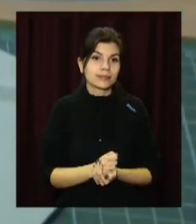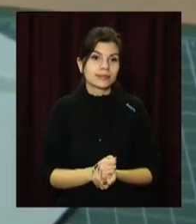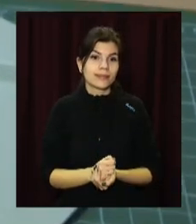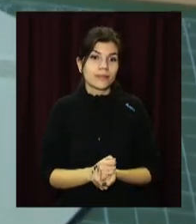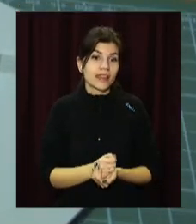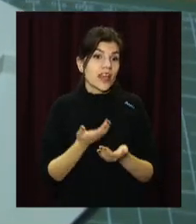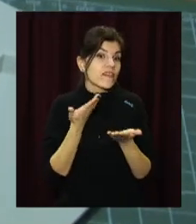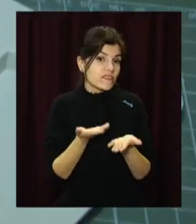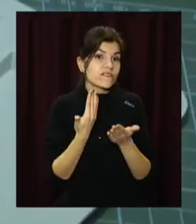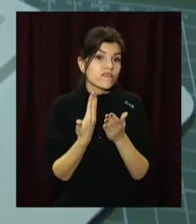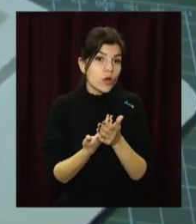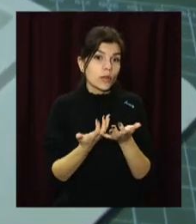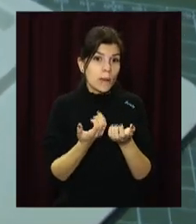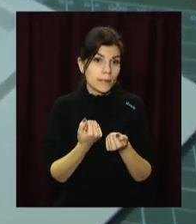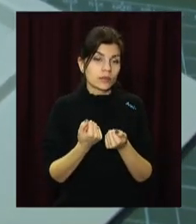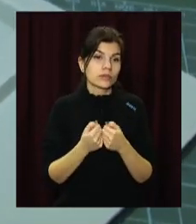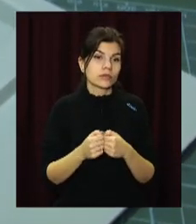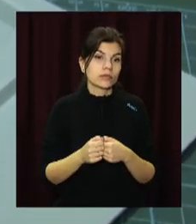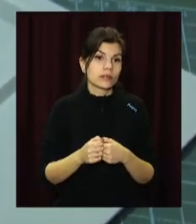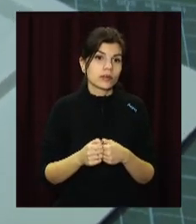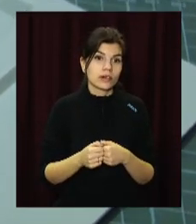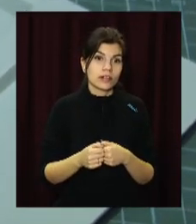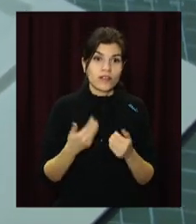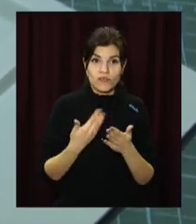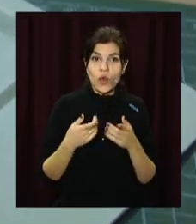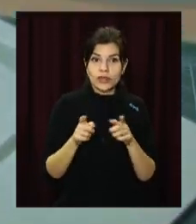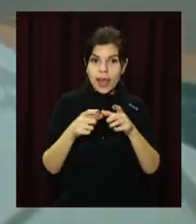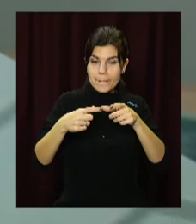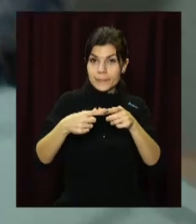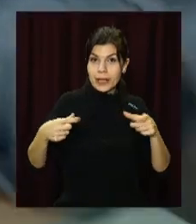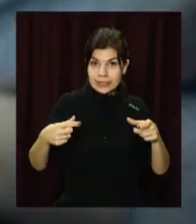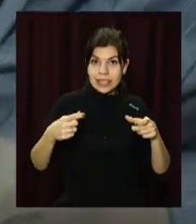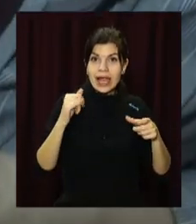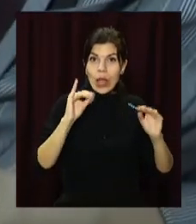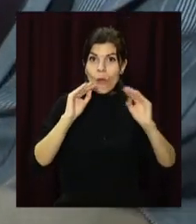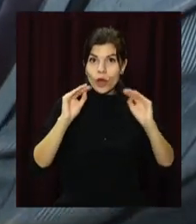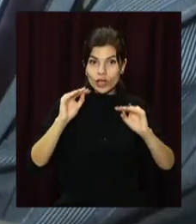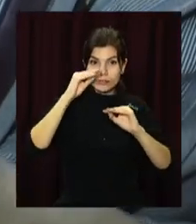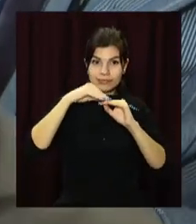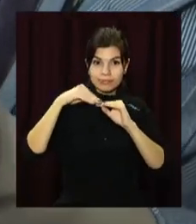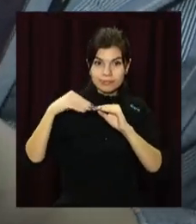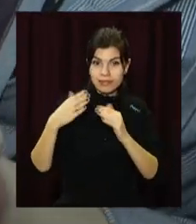Ось так береш. Ось така от пластиночка. Готова